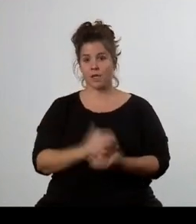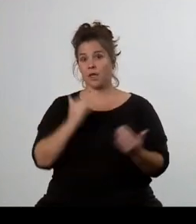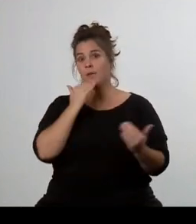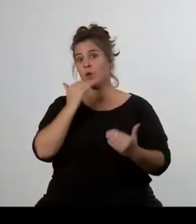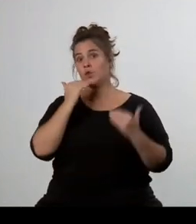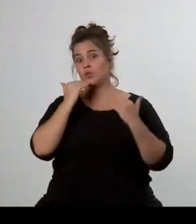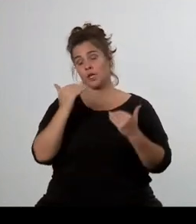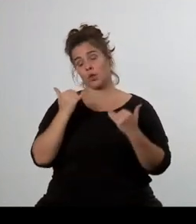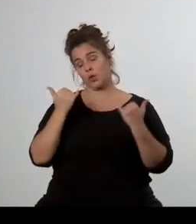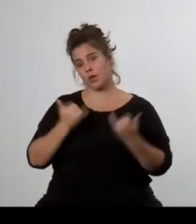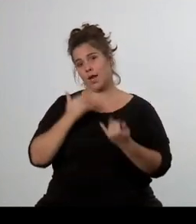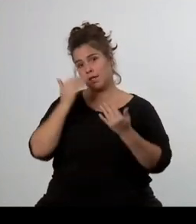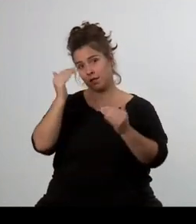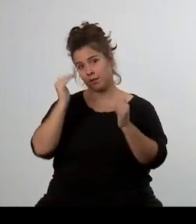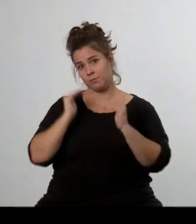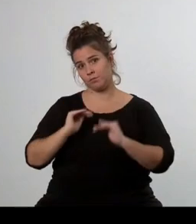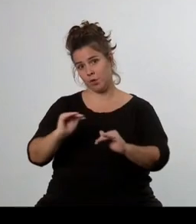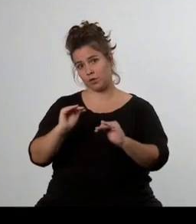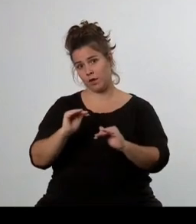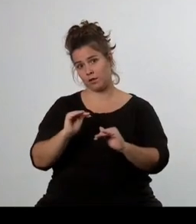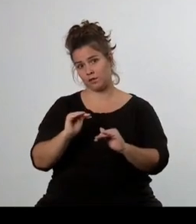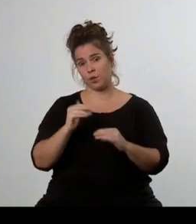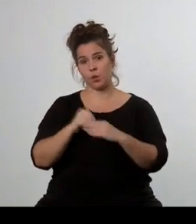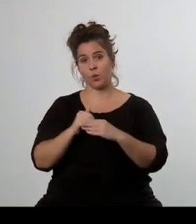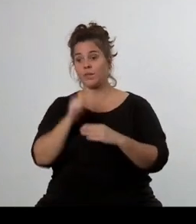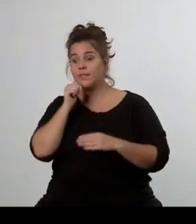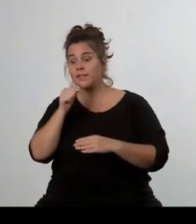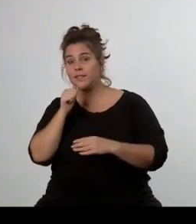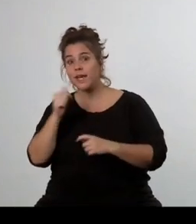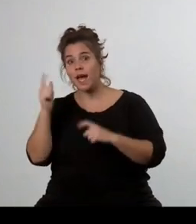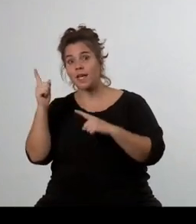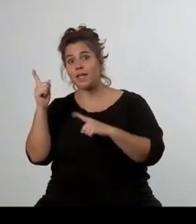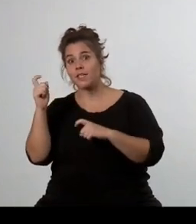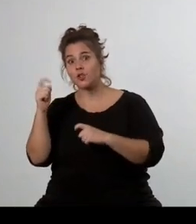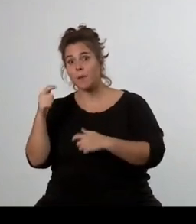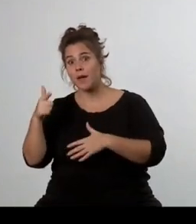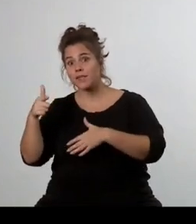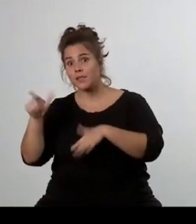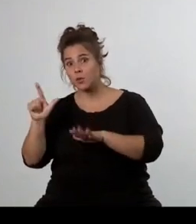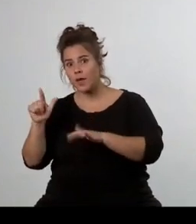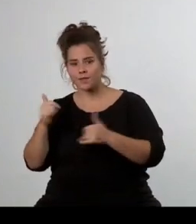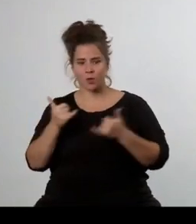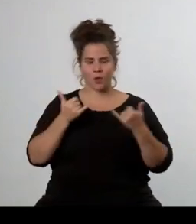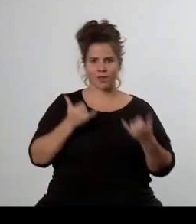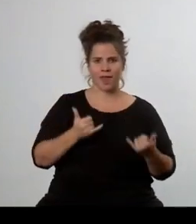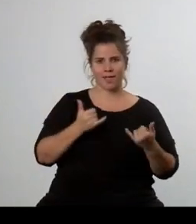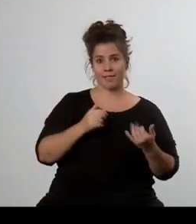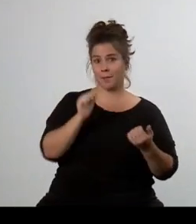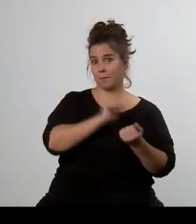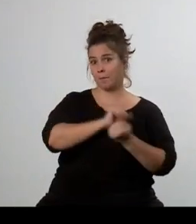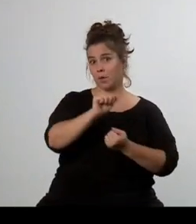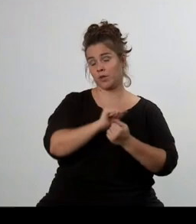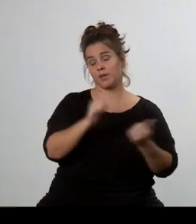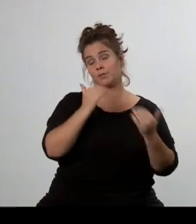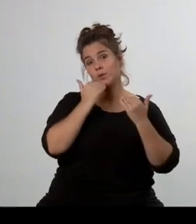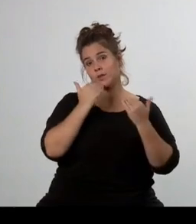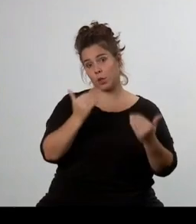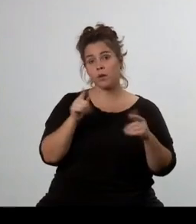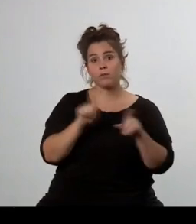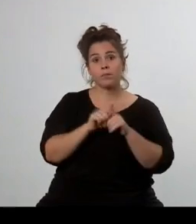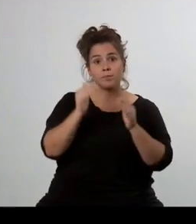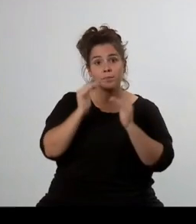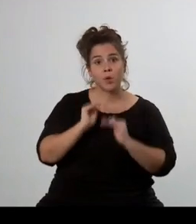pozvání na dnešní předvečer oslav 17. listopadu i na možnost krátce promluvit.